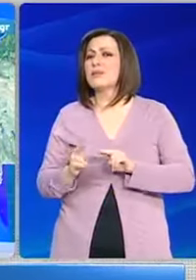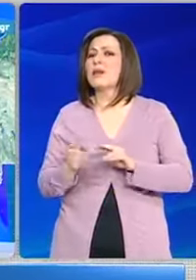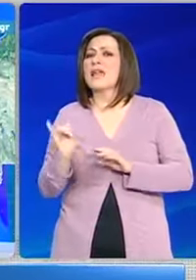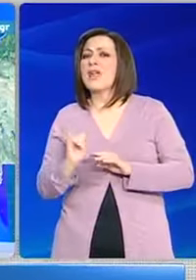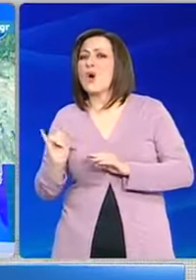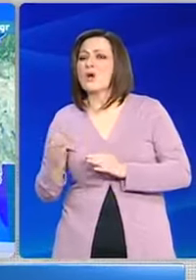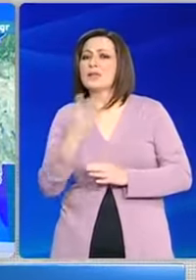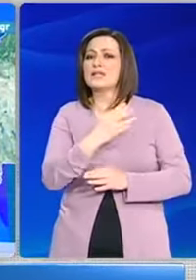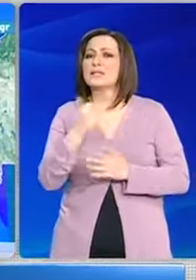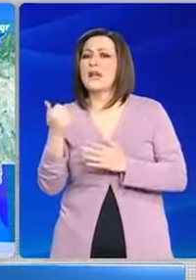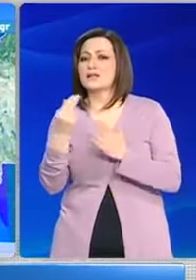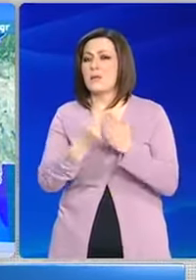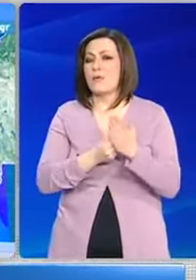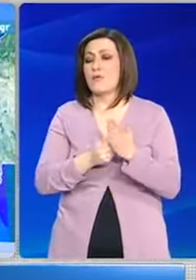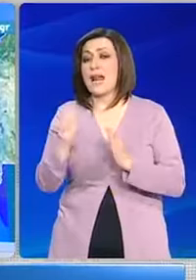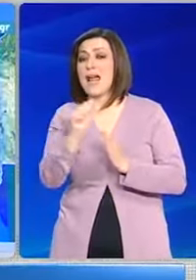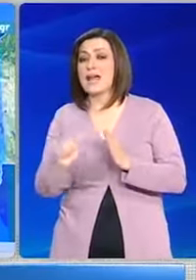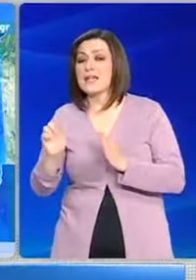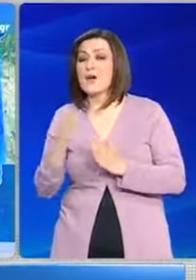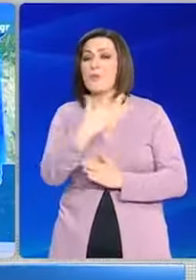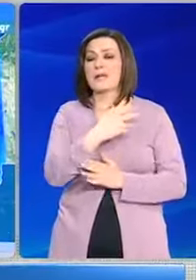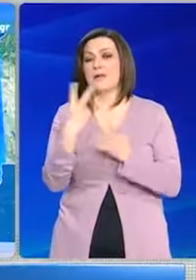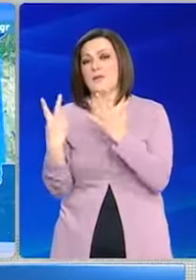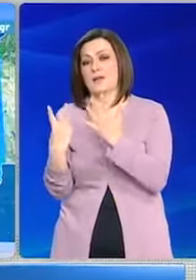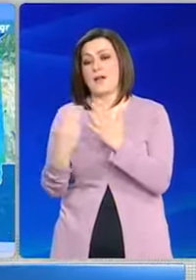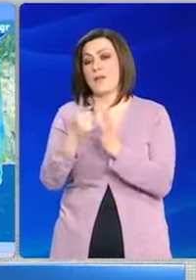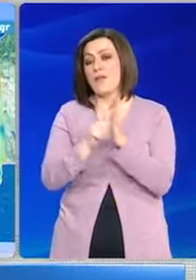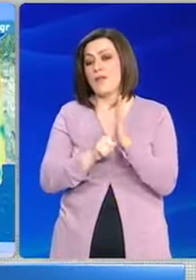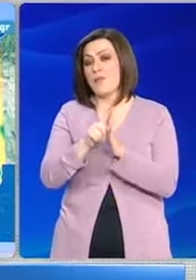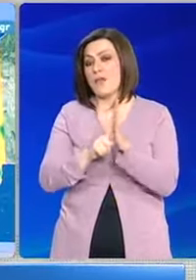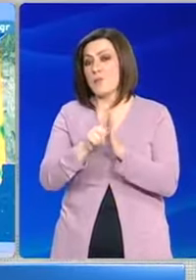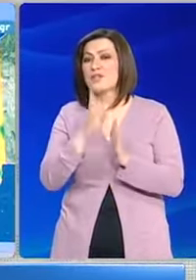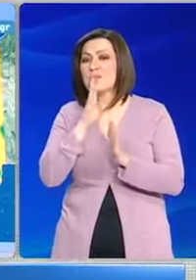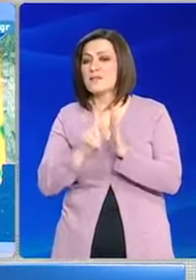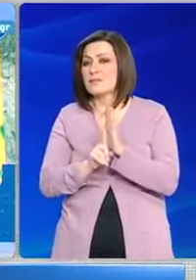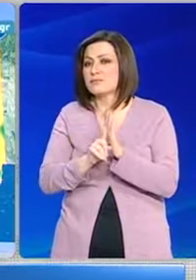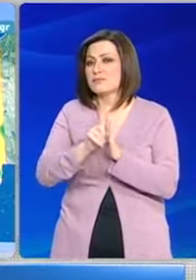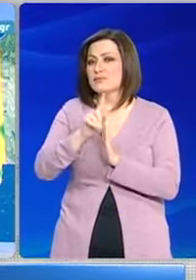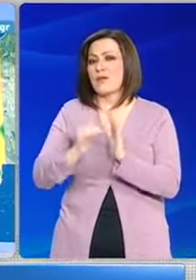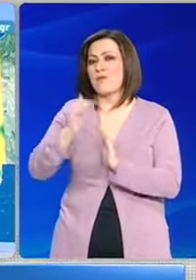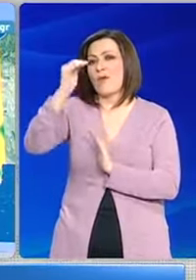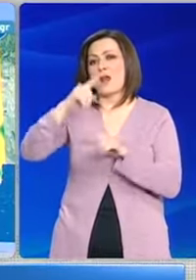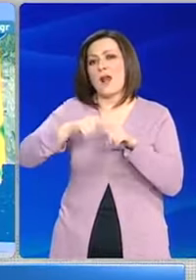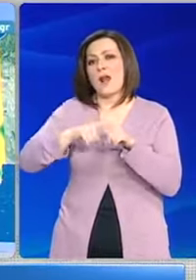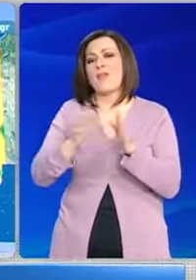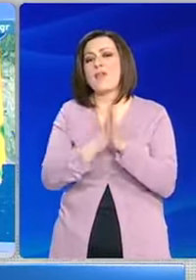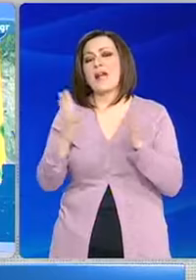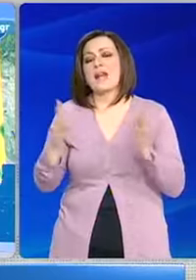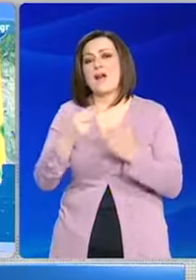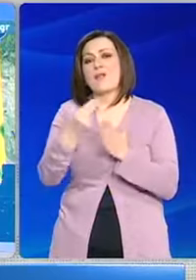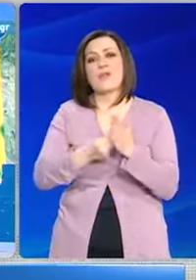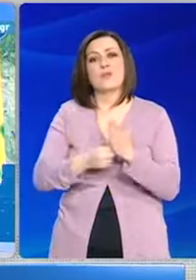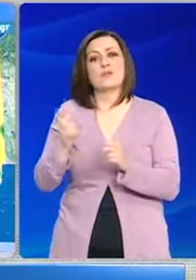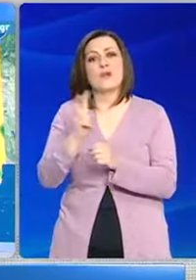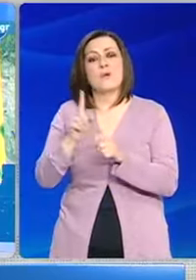Ιόνιο 4 με 6 μποφόρ, στο Αιγαίο 5 με 7. Η θερμοκρασία θα ανέβει το μεσημέρι στη Βόρεια Ελλάδα έως 19 βαθμούς και στην